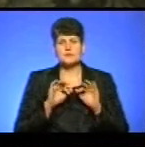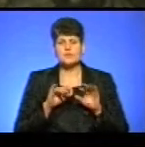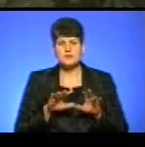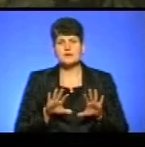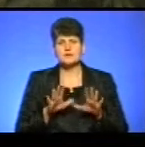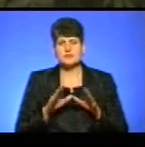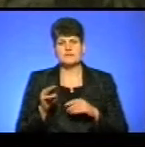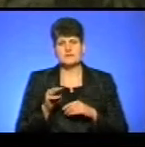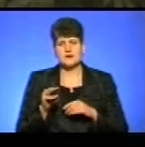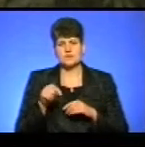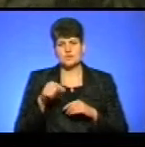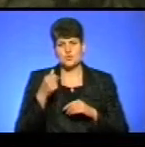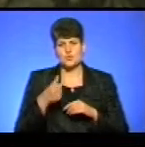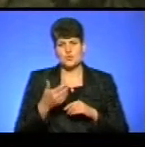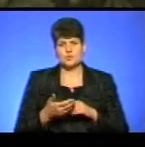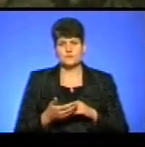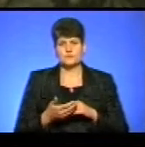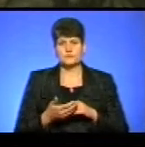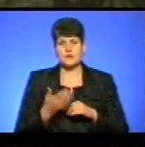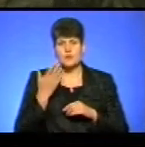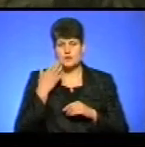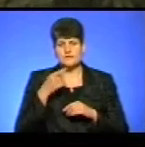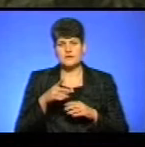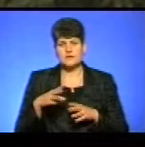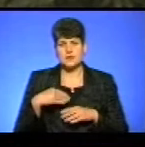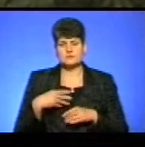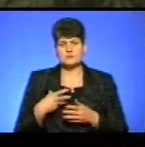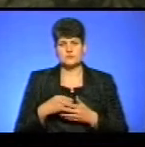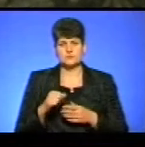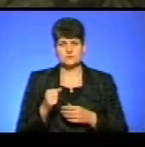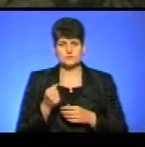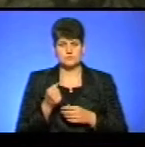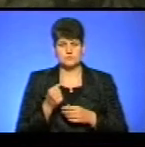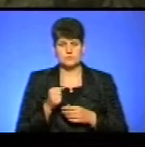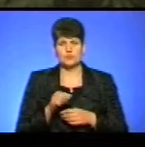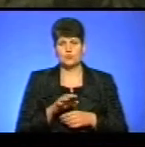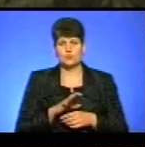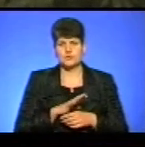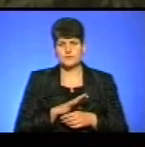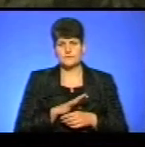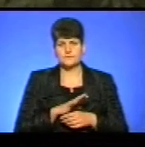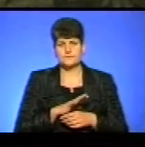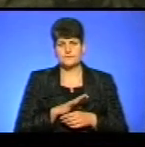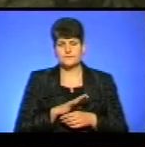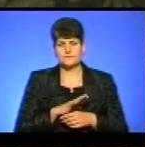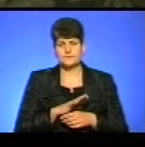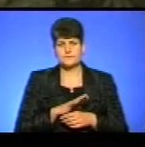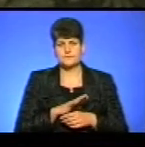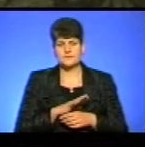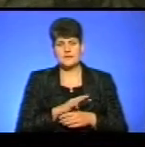в травні цього року. Коли він разом зі своїм побратимом були під